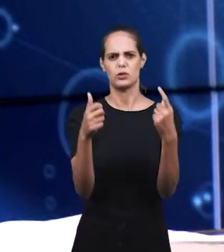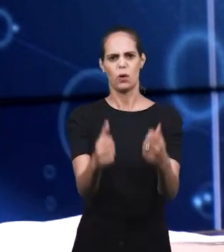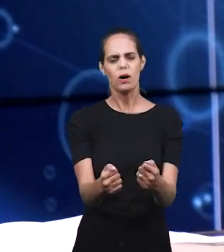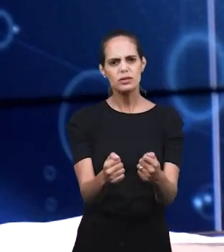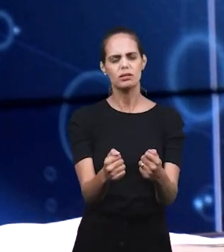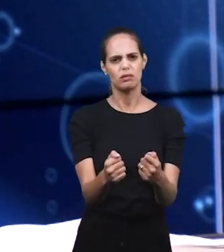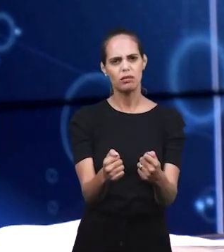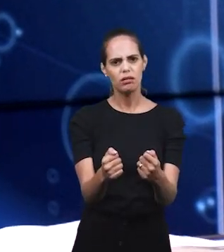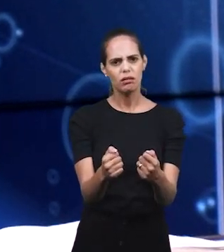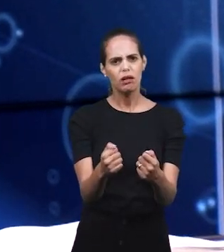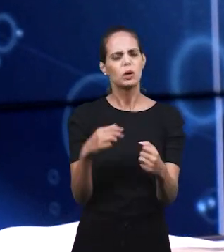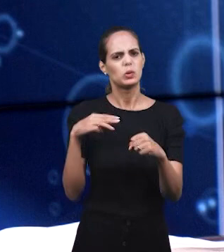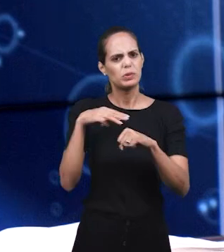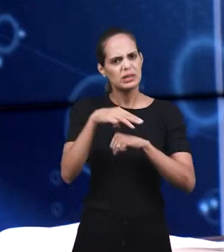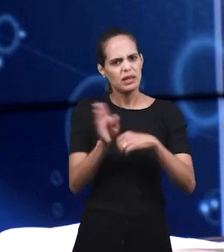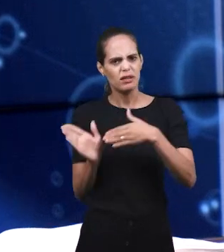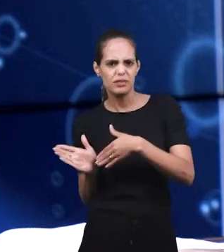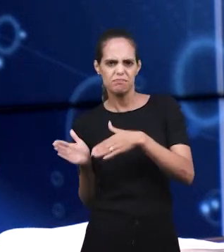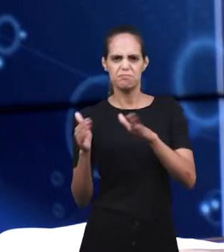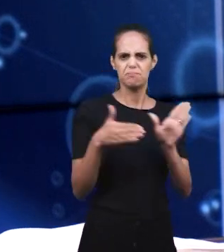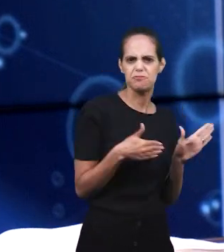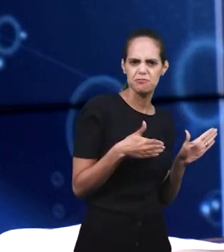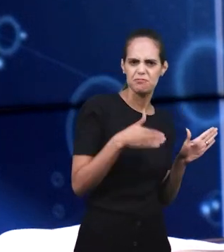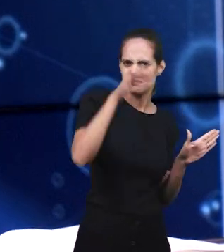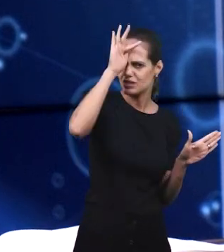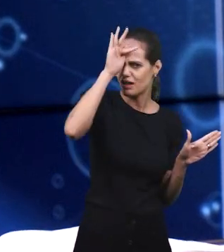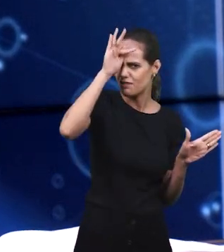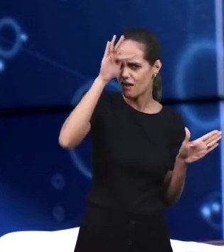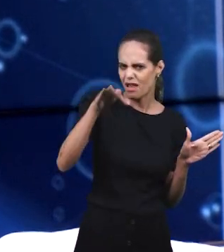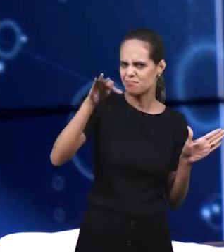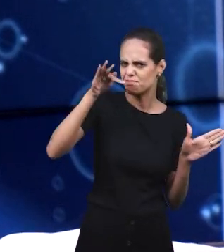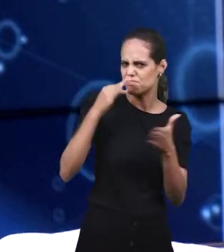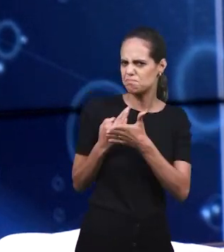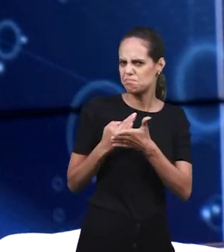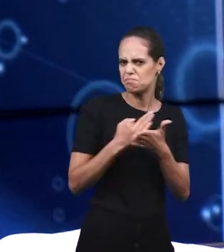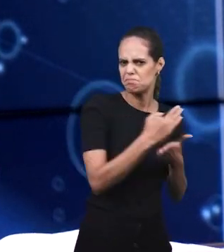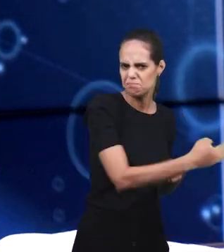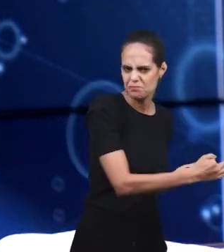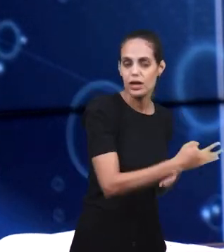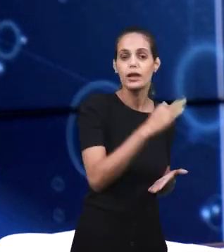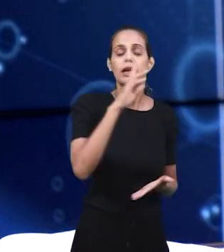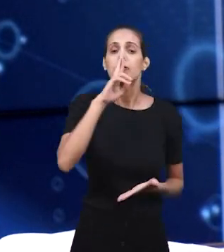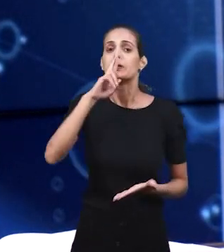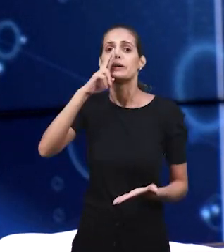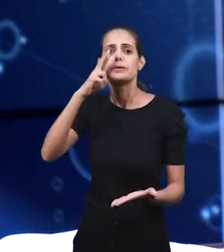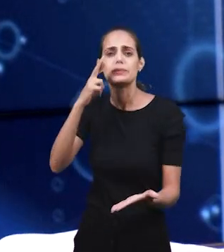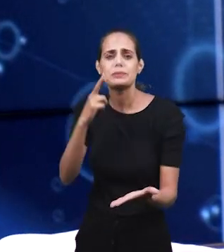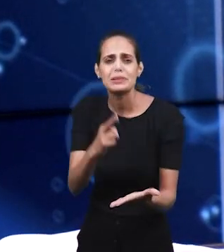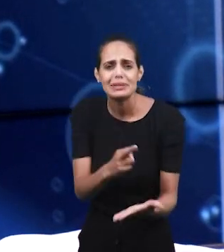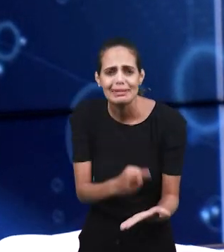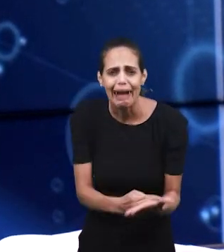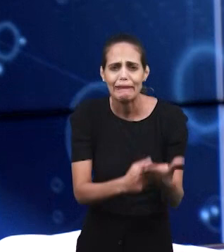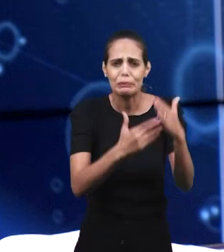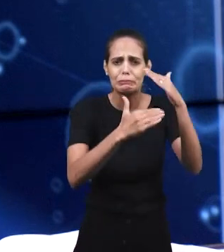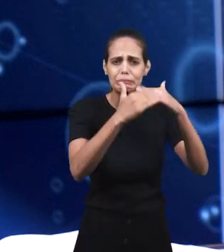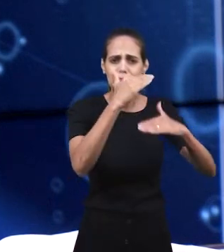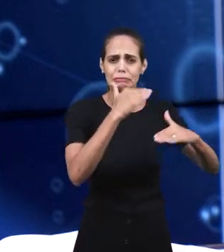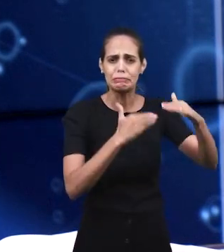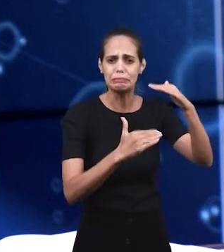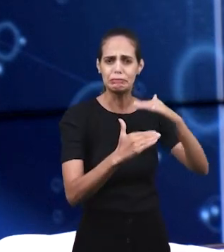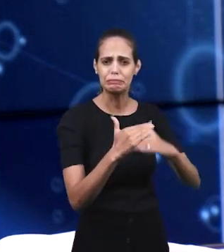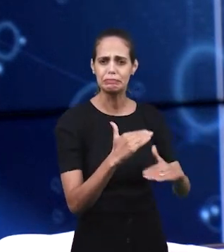Очень замечательное свидетельство о служении, которое отступило от веры. И как